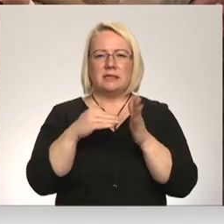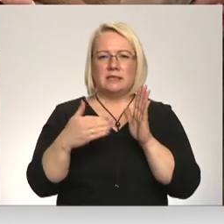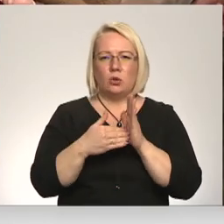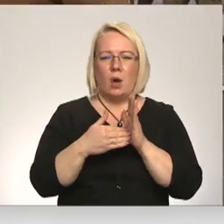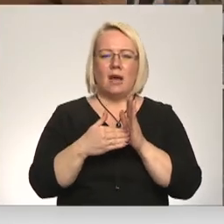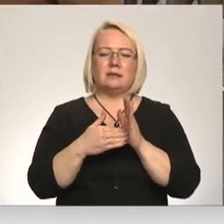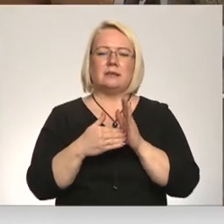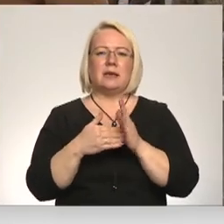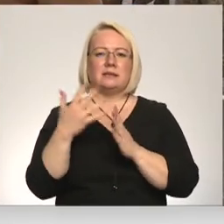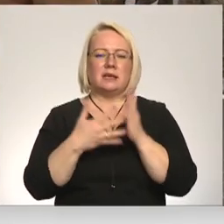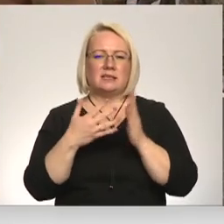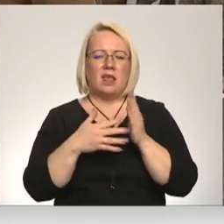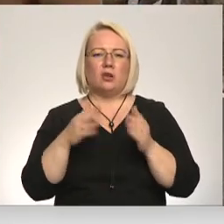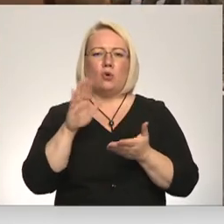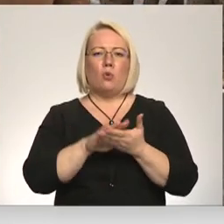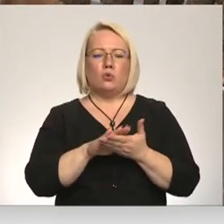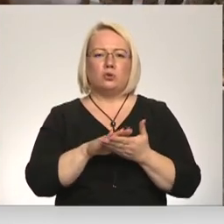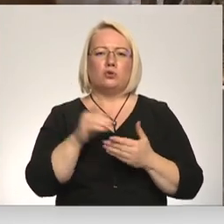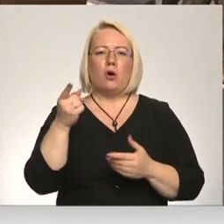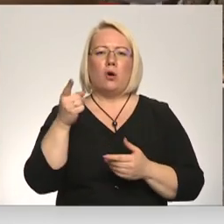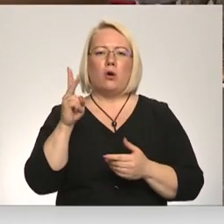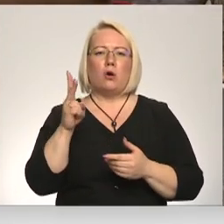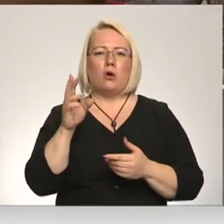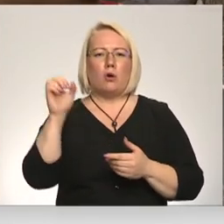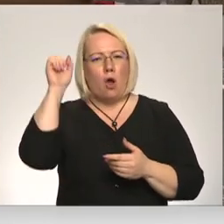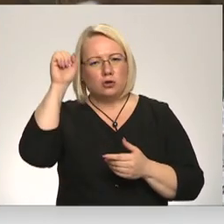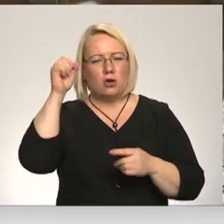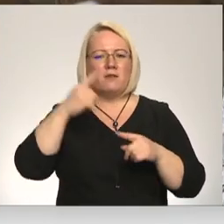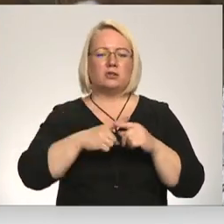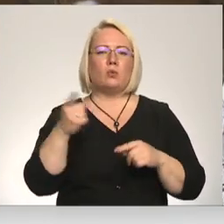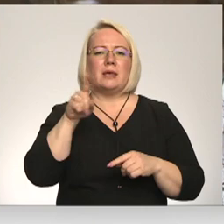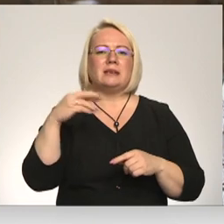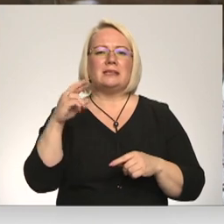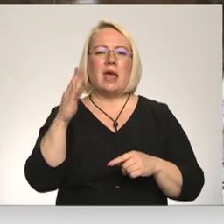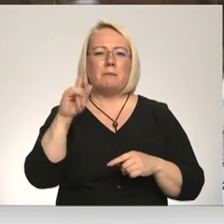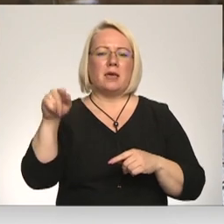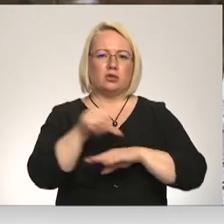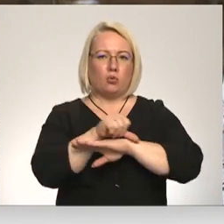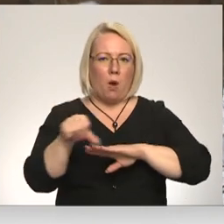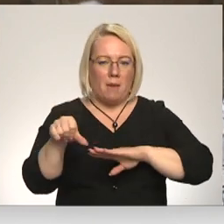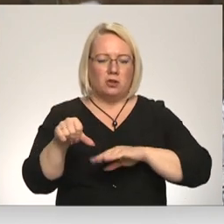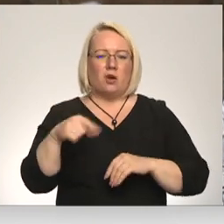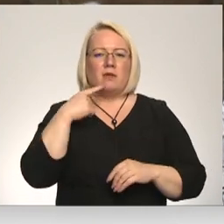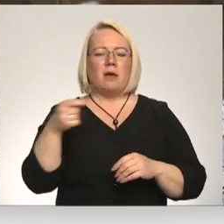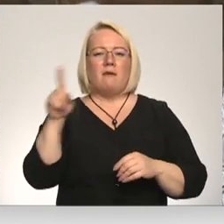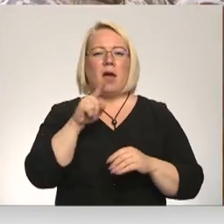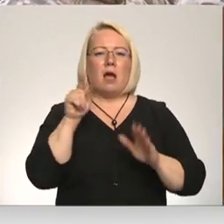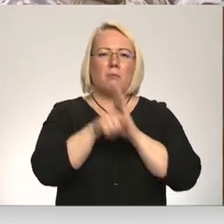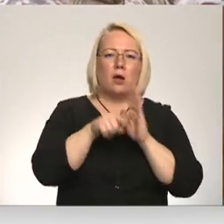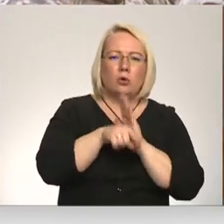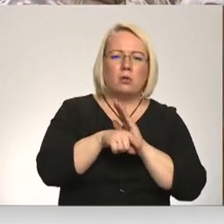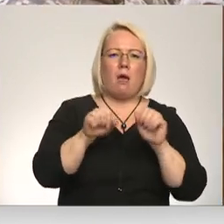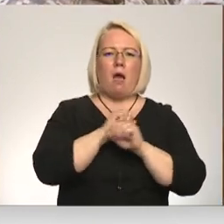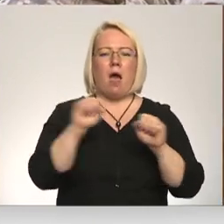riksināšanos Kosovas un Serbijas robežas. Mūsu karavīri uzdevums, svarīs, not patrulēšanu, atrās reaģēšanas spēku